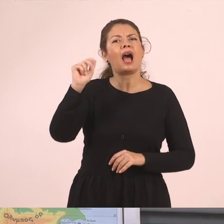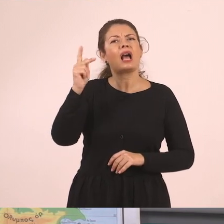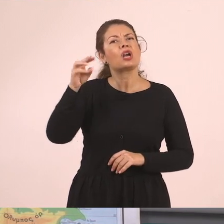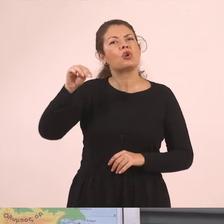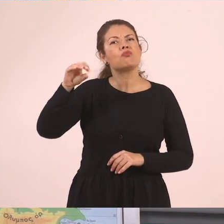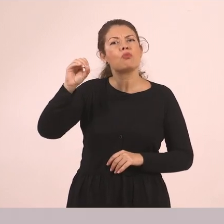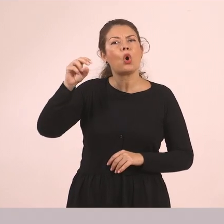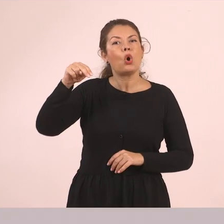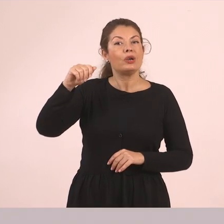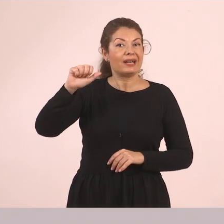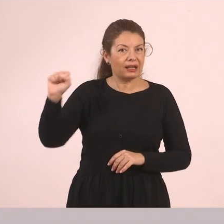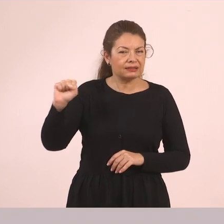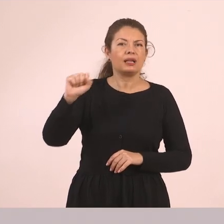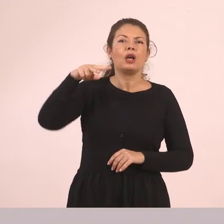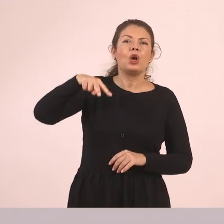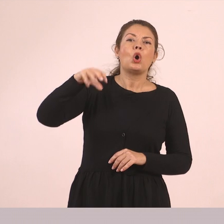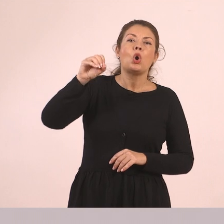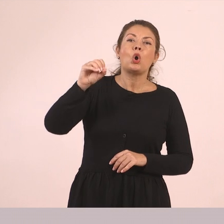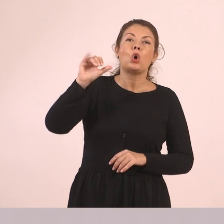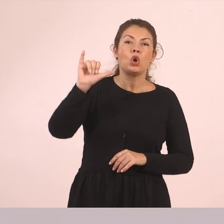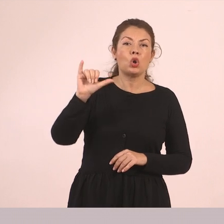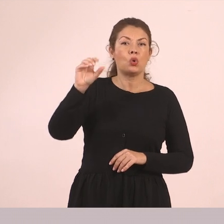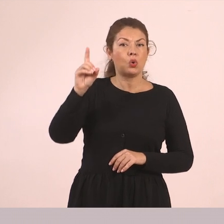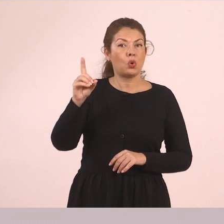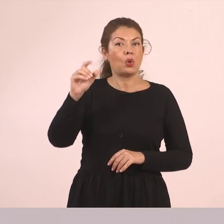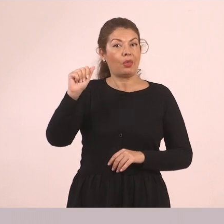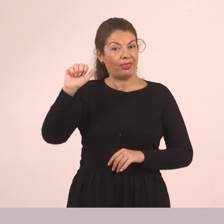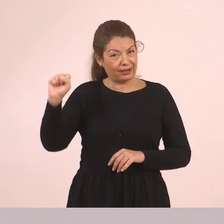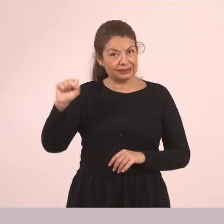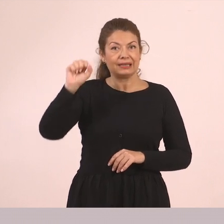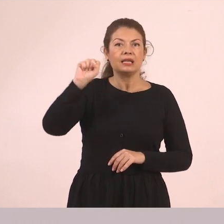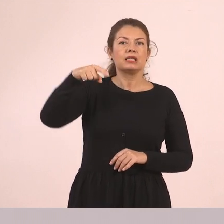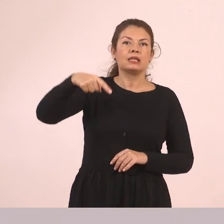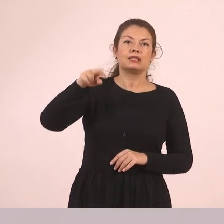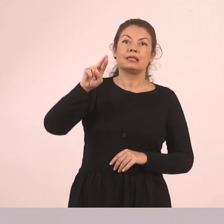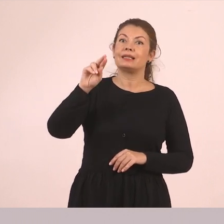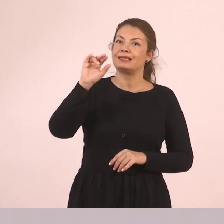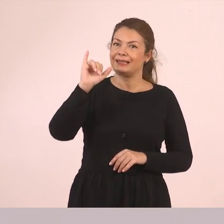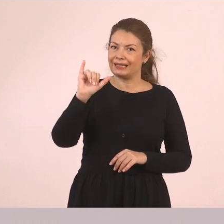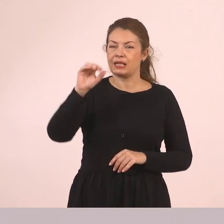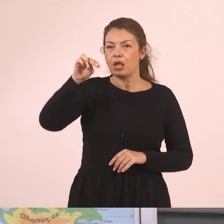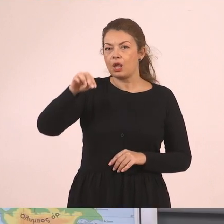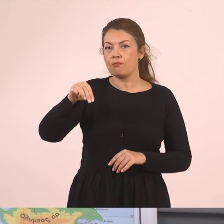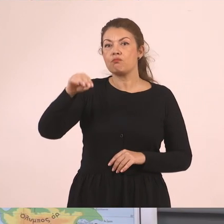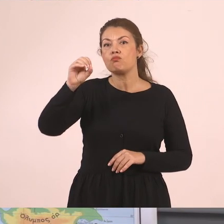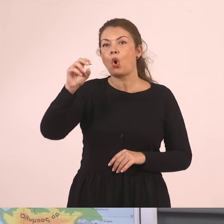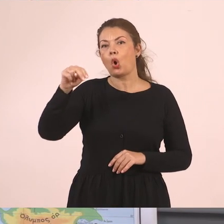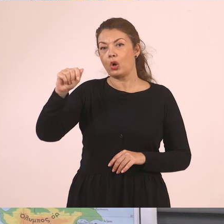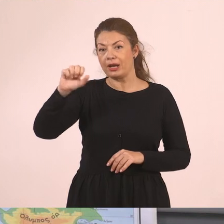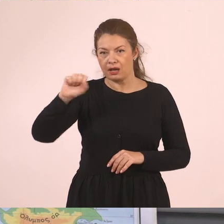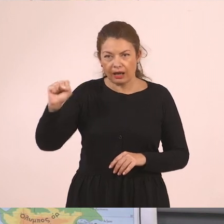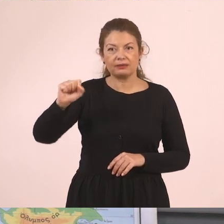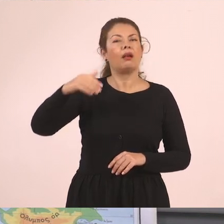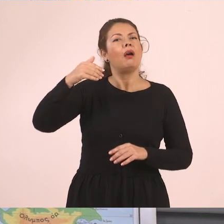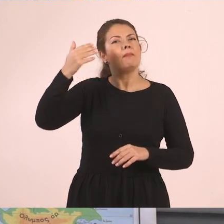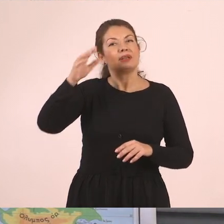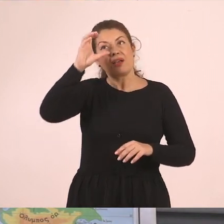Εύρος. Παιδιά, τώρα θα κάνουμε τη ζωή μας πιο εύκολη, γιατί είναι πολλές πληροφορίες και είναι δύσκολο να τις συγκρατήσουμε. Ποιος